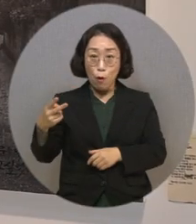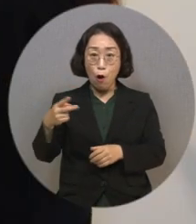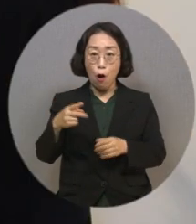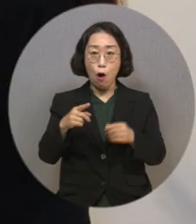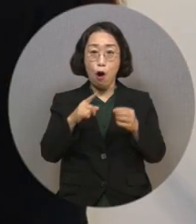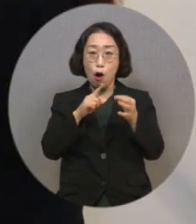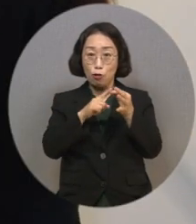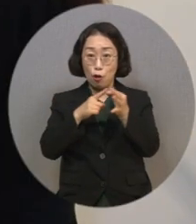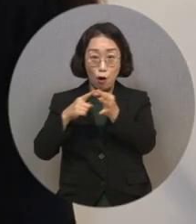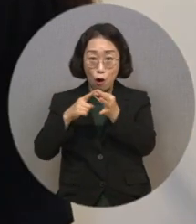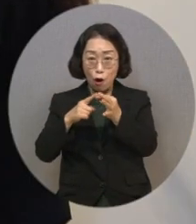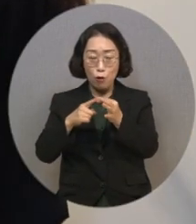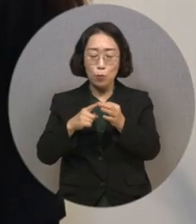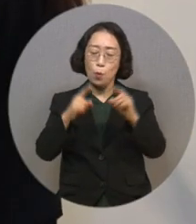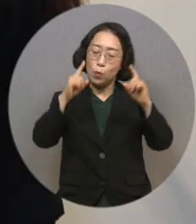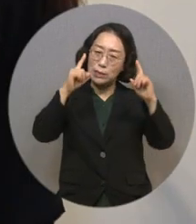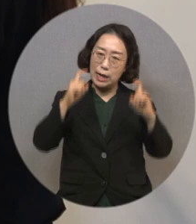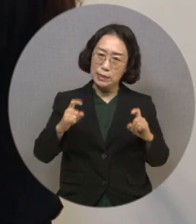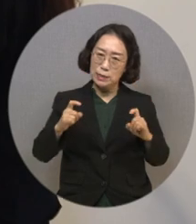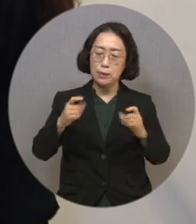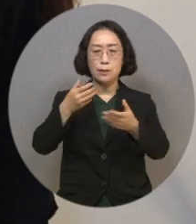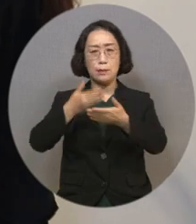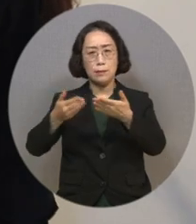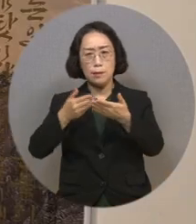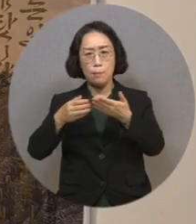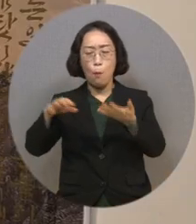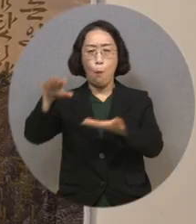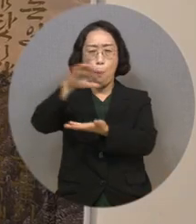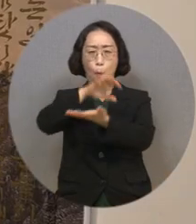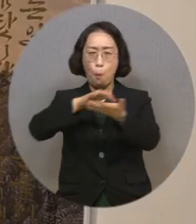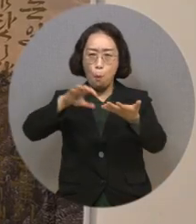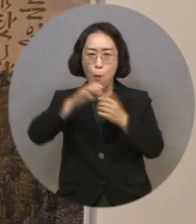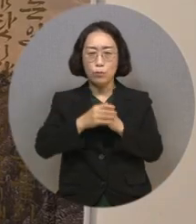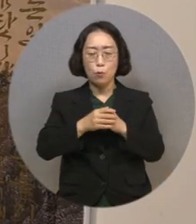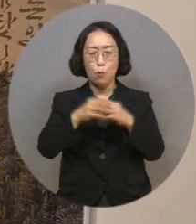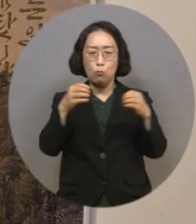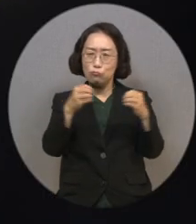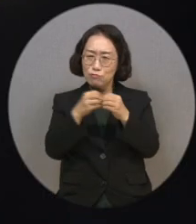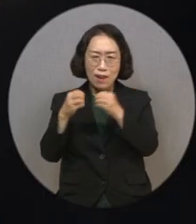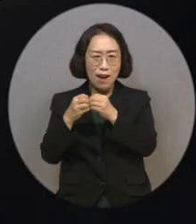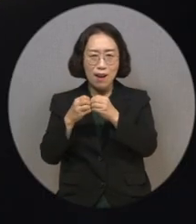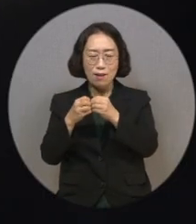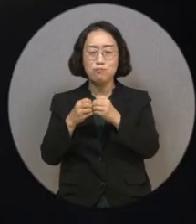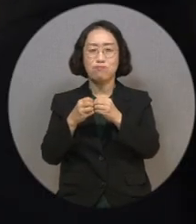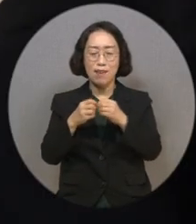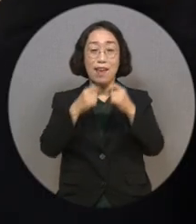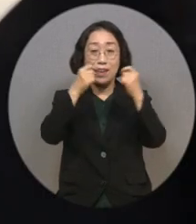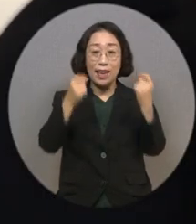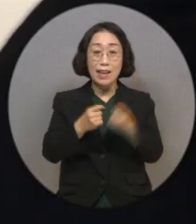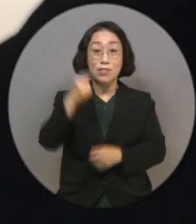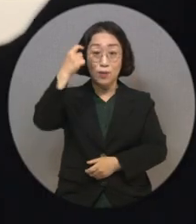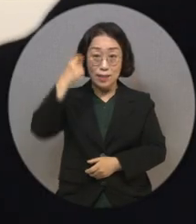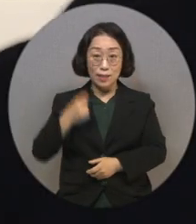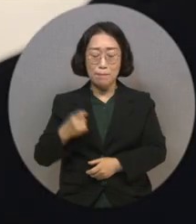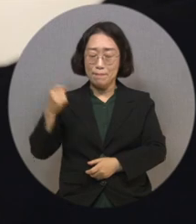사진인 듯, 그림인 듯, 문자인 듯한 사적인 풍경으로